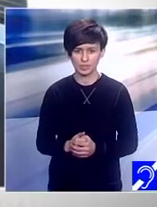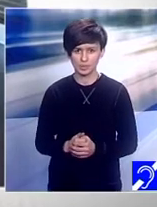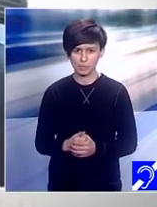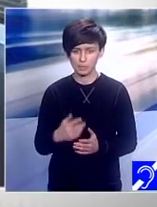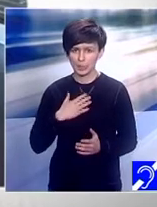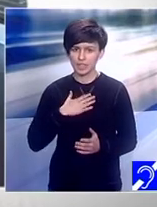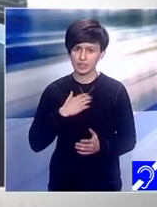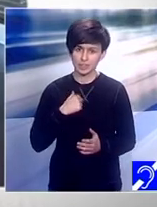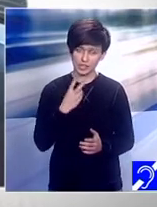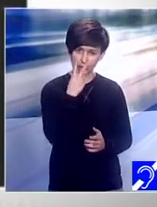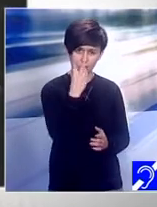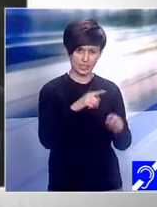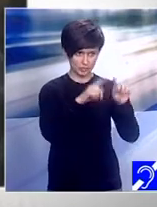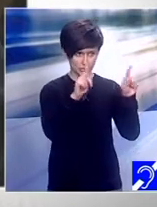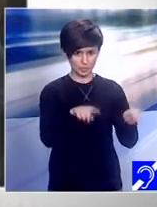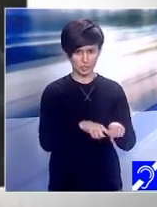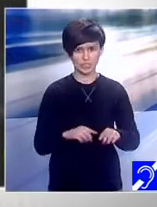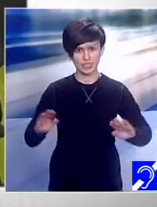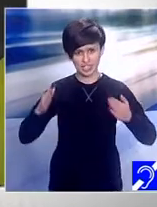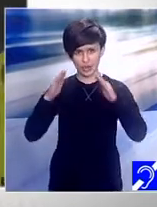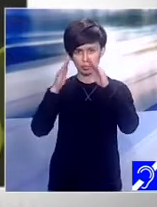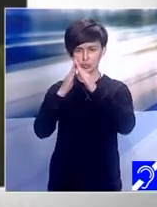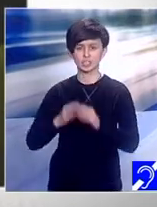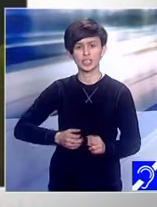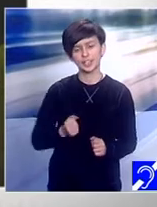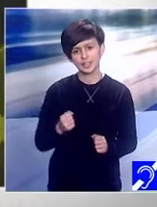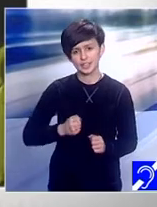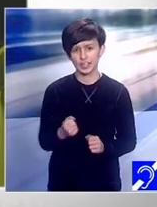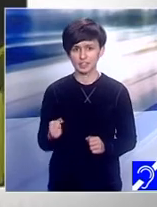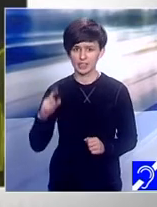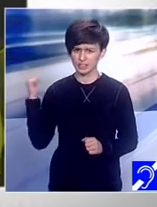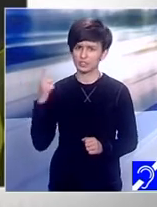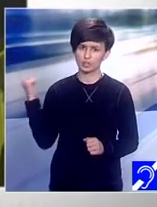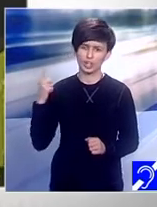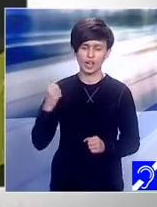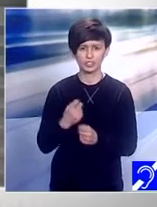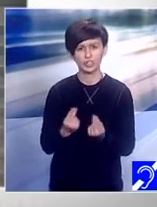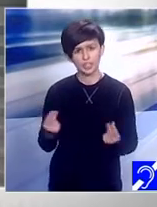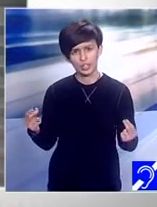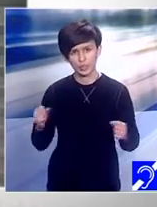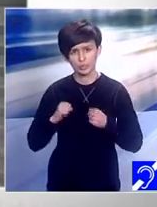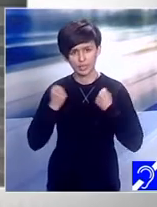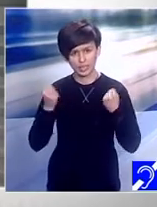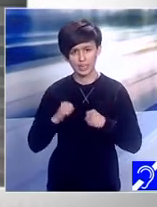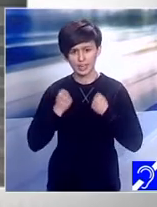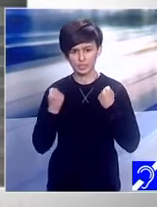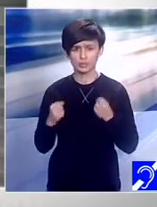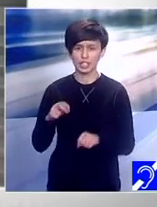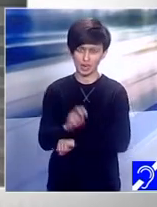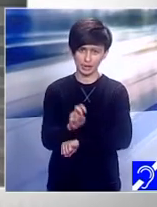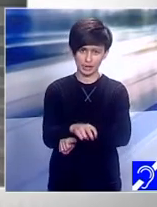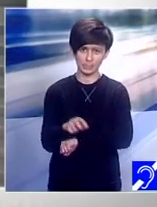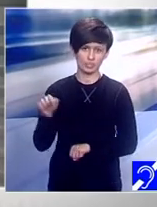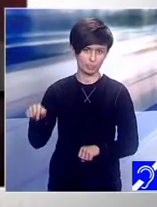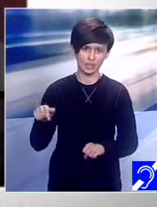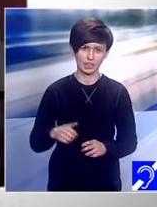cabană, poze din oraș, de la țară, foarte, foarte multe acțiuni în comunitate la care el participă. Ai